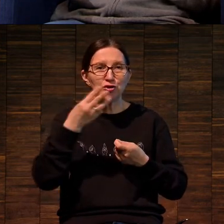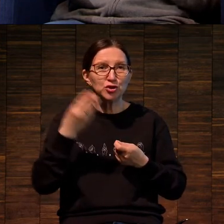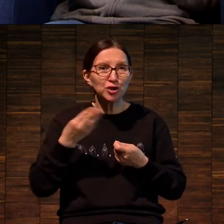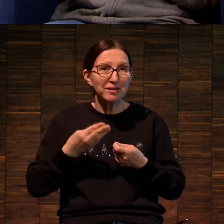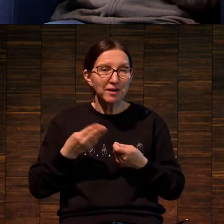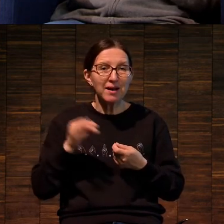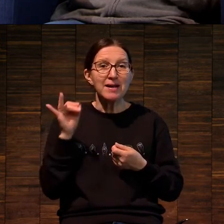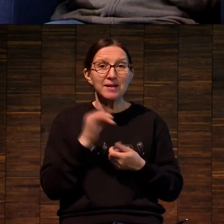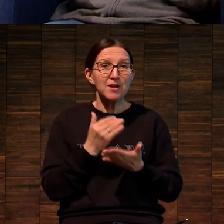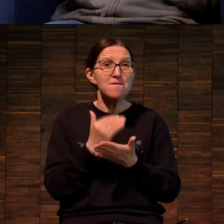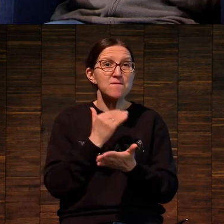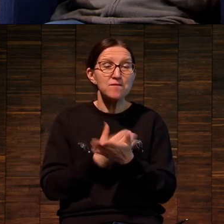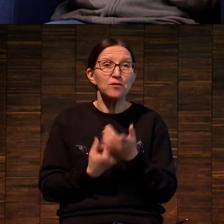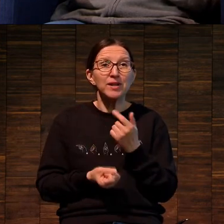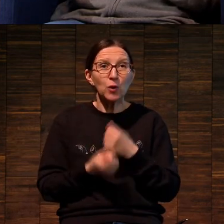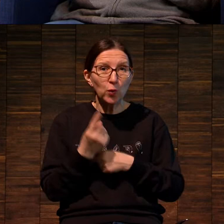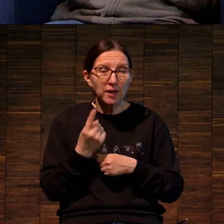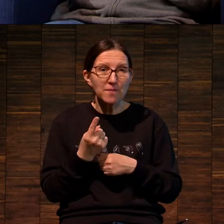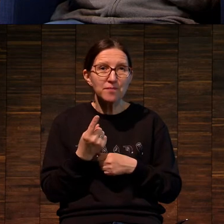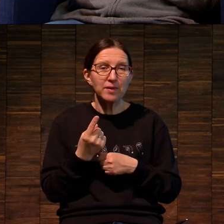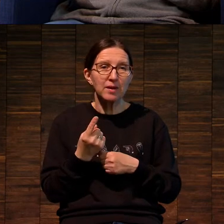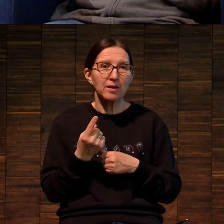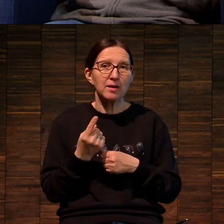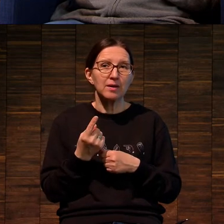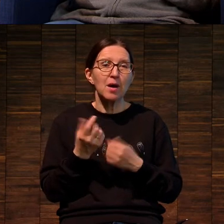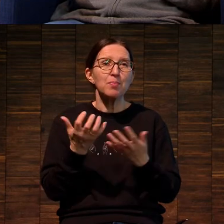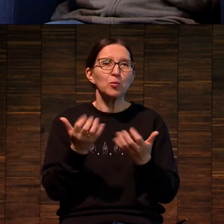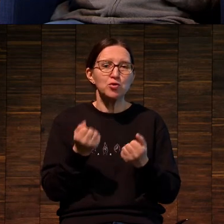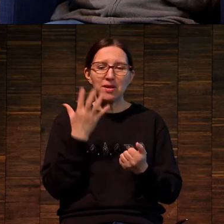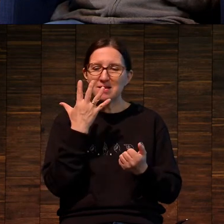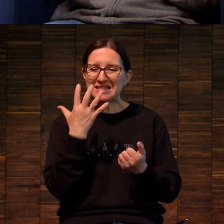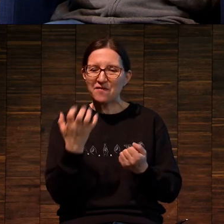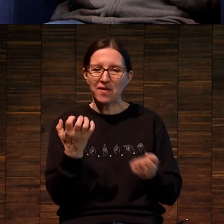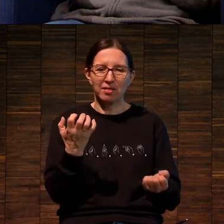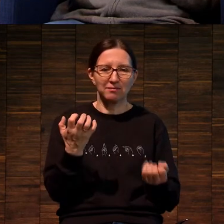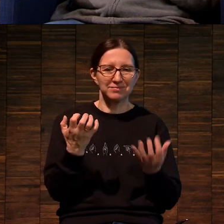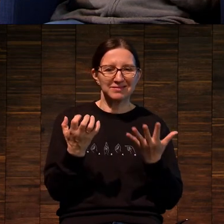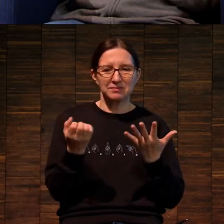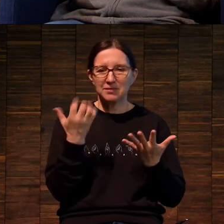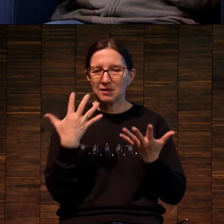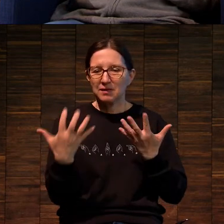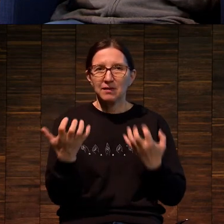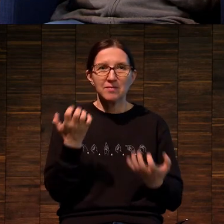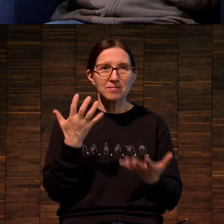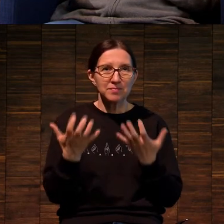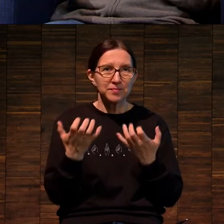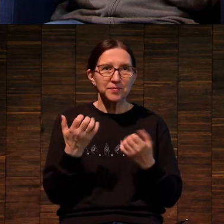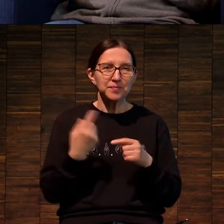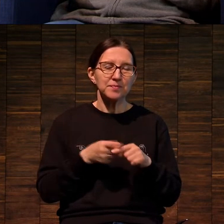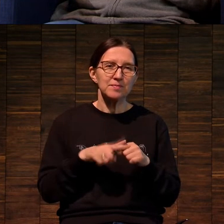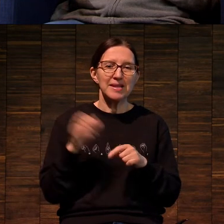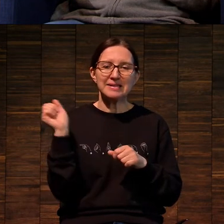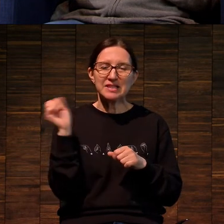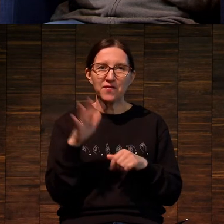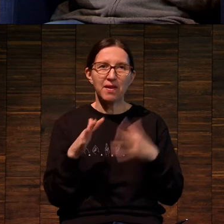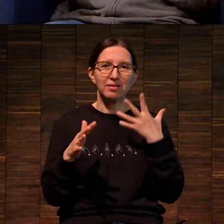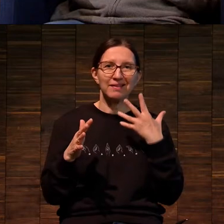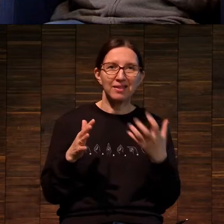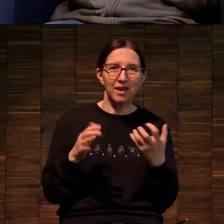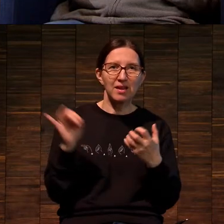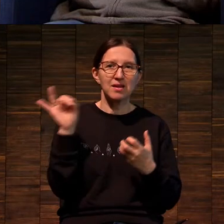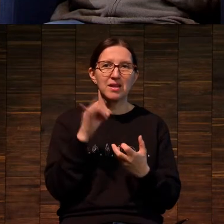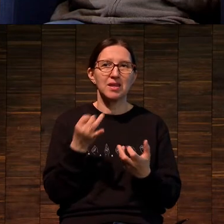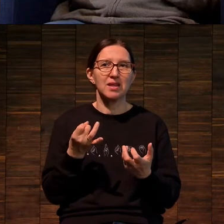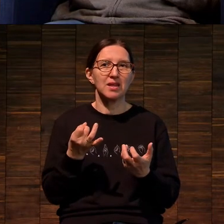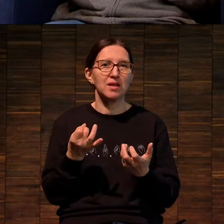итогу получения светотеневой моделировки, получения тональных…